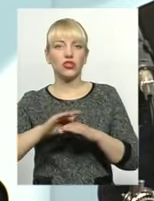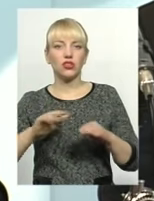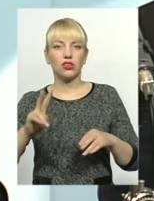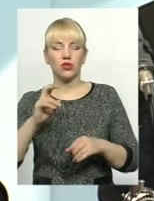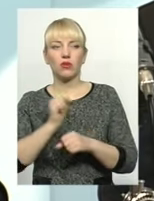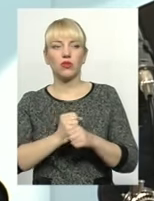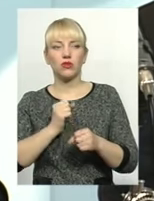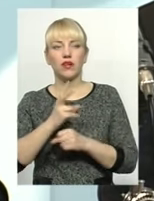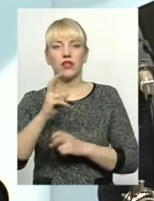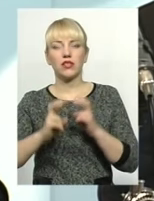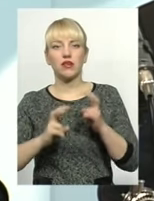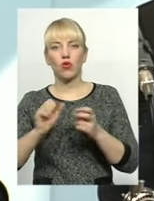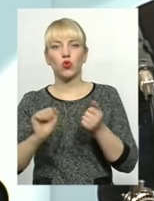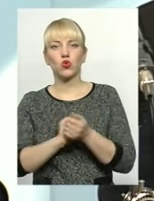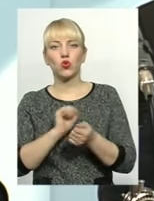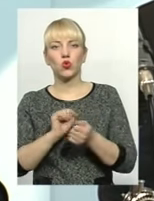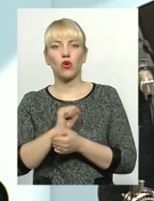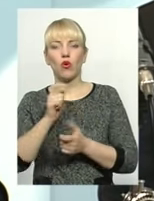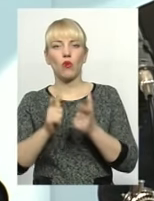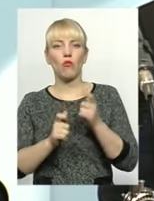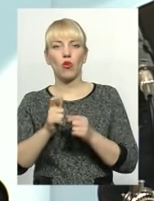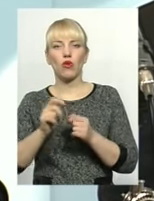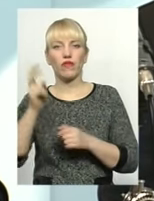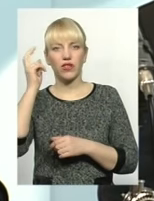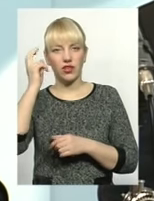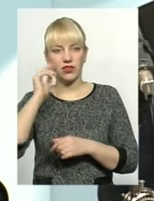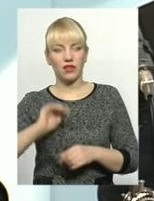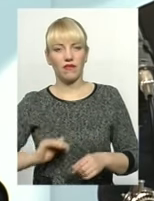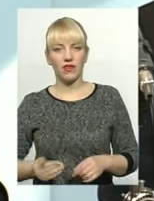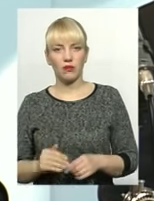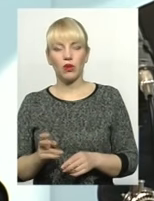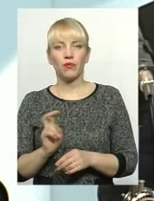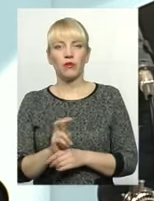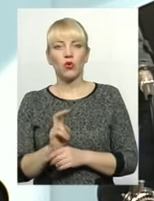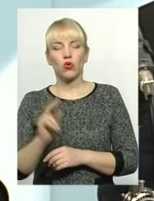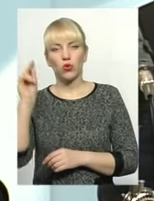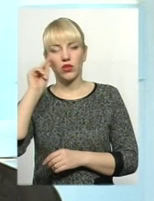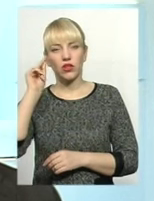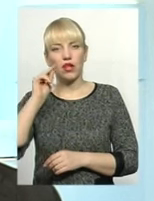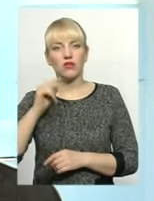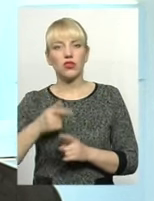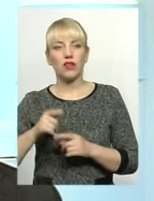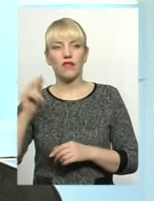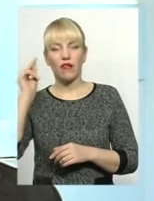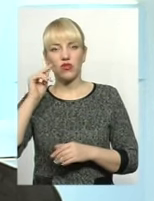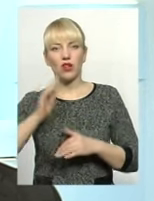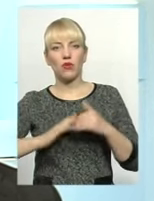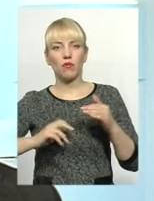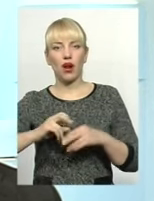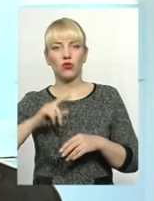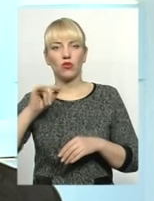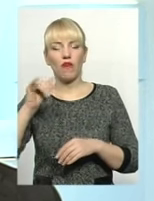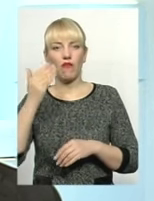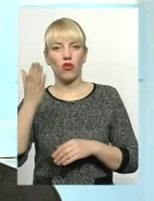працювали на заводі сухого молока в київській фірмі, проходили навчання, виробничу практику. Сьогодні вони